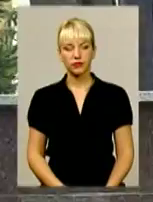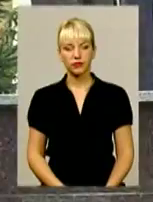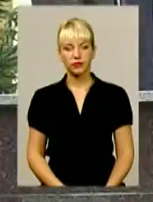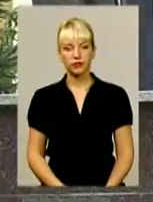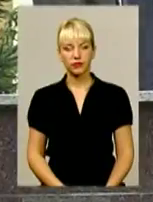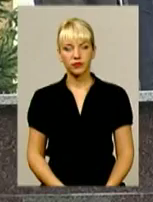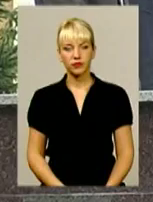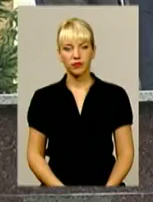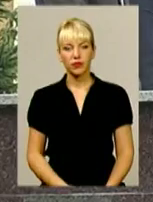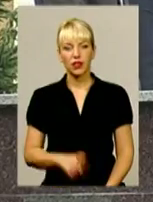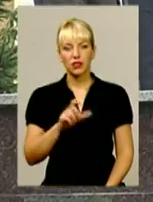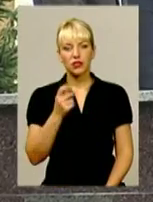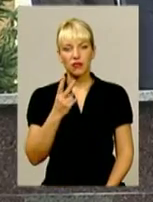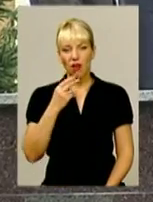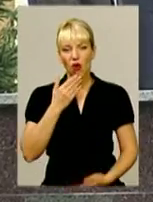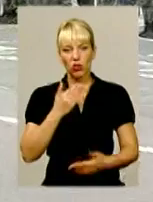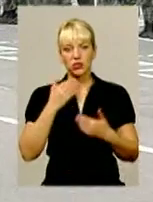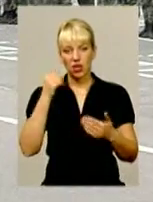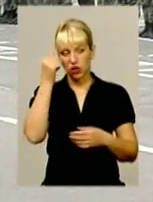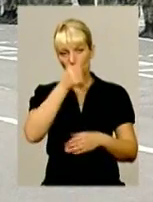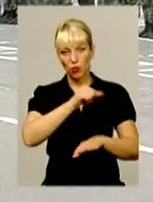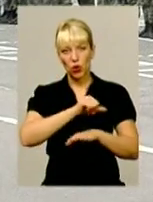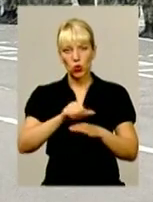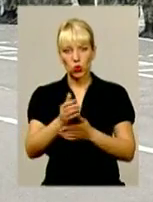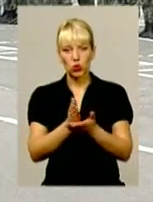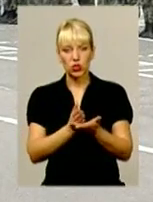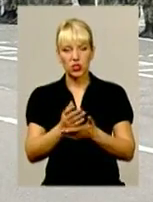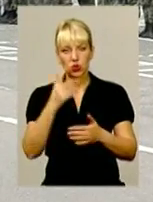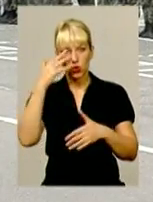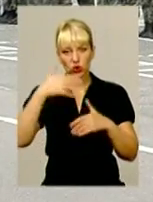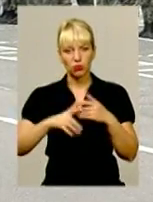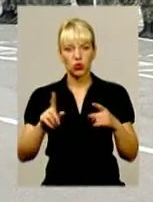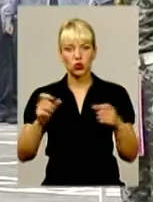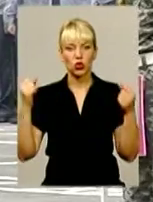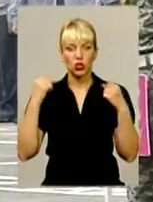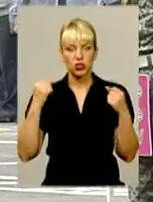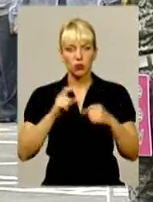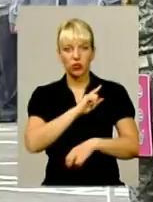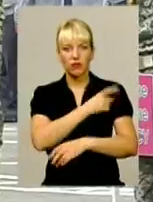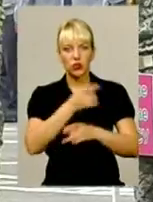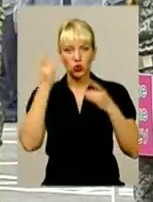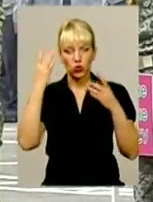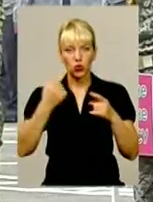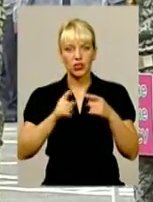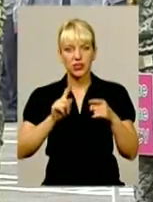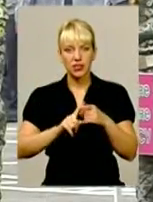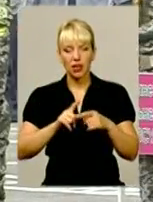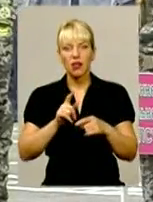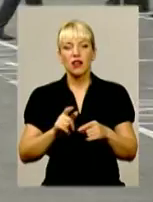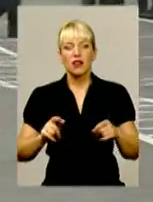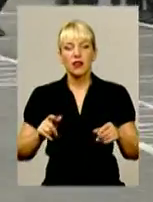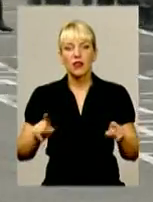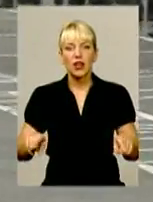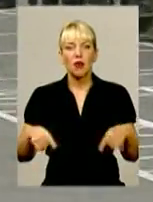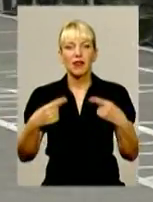А за два останні роки в прикордонній службі зрозуміли спорт і фізкультура, ще й дієвий спосіб реабілітації учасників АТО, яких на